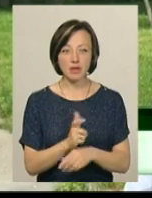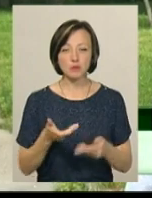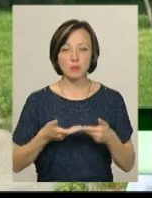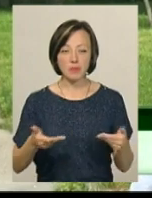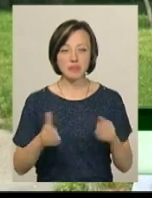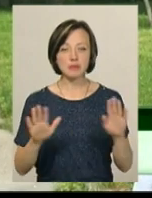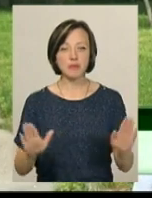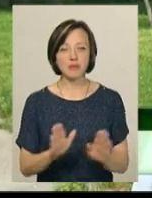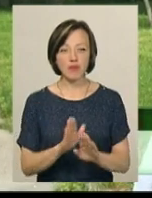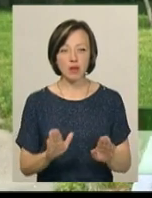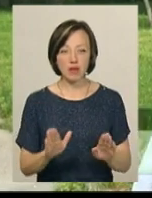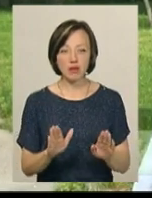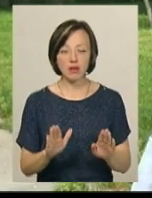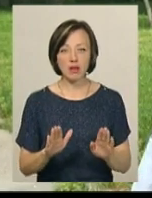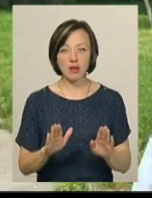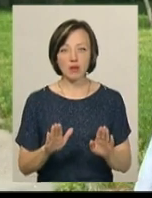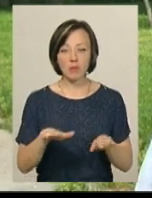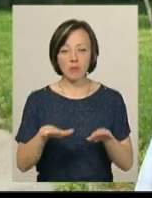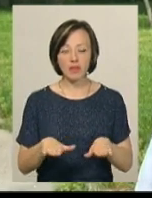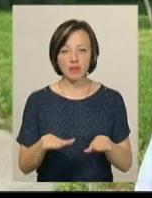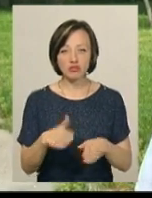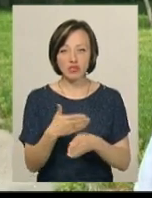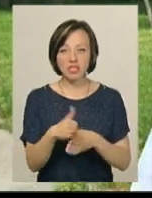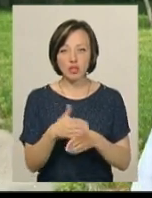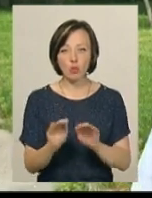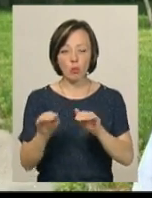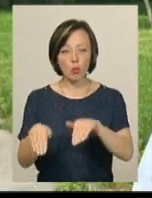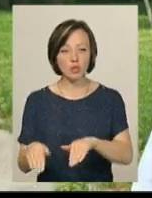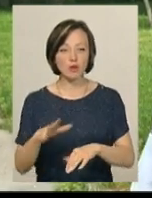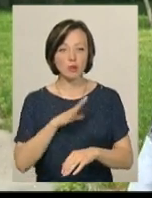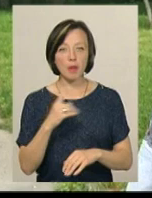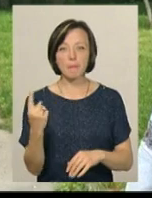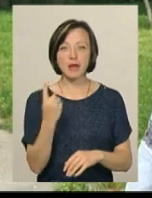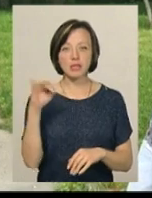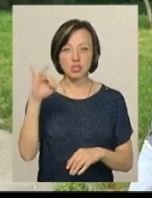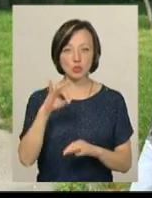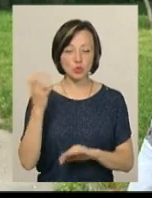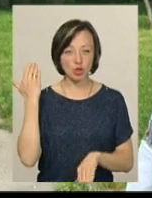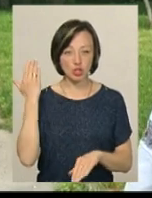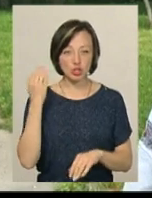співаємо «Понизя», тобто ту частину Поділля, яка була перша історична.